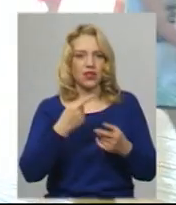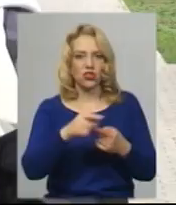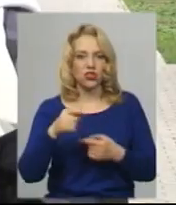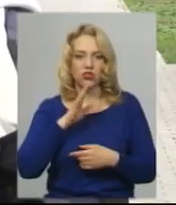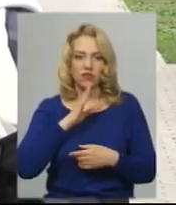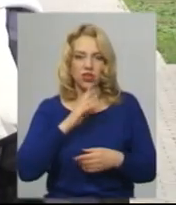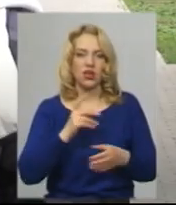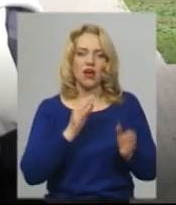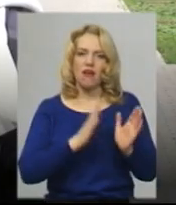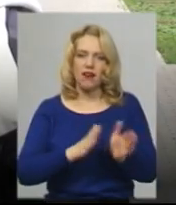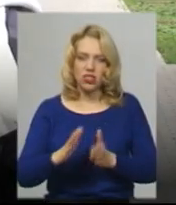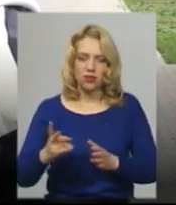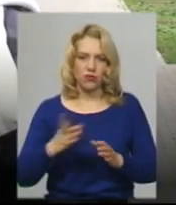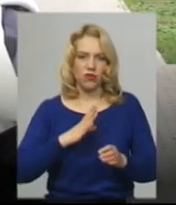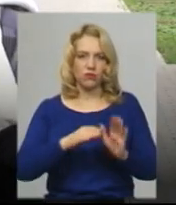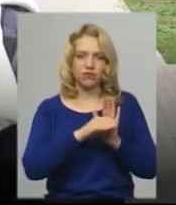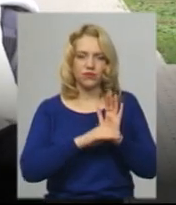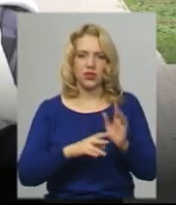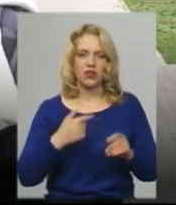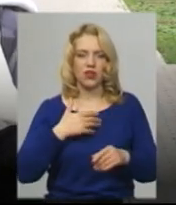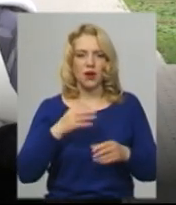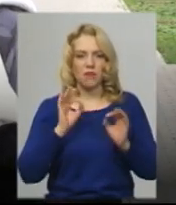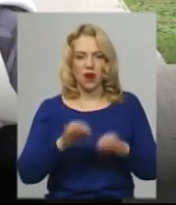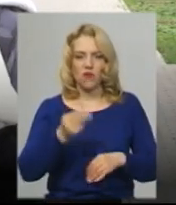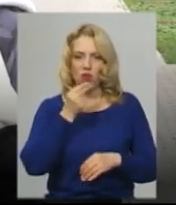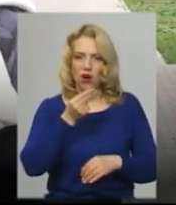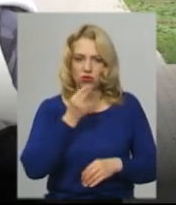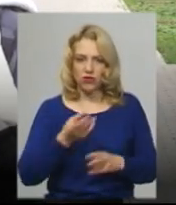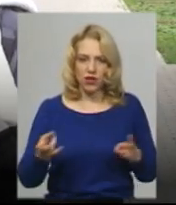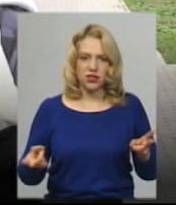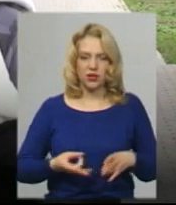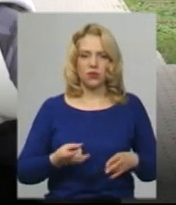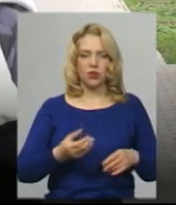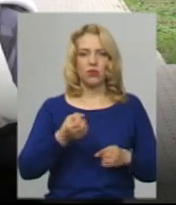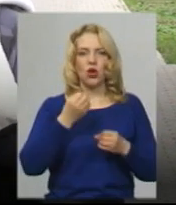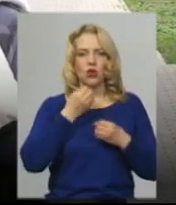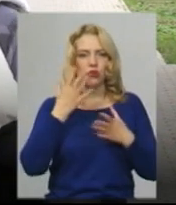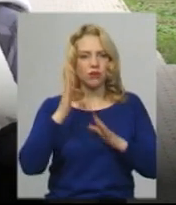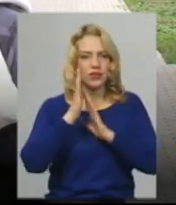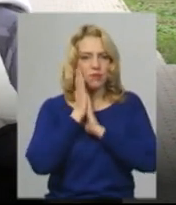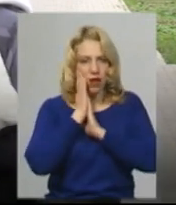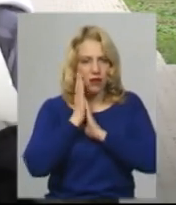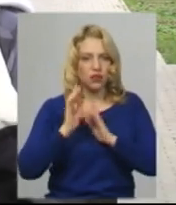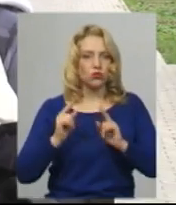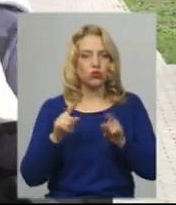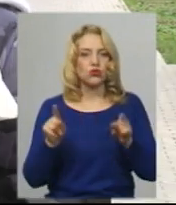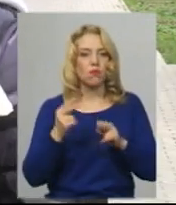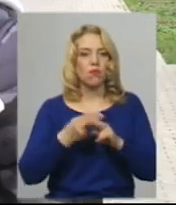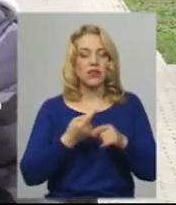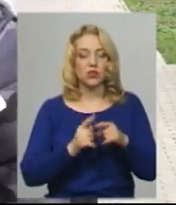щоденні, потрібно бути в формі, правильно харчуватися, добре спати, тому що без